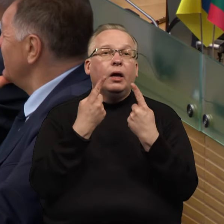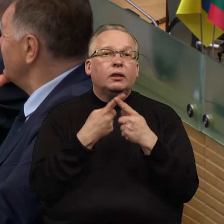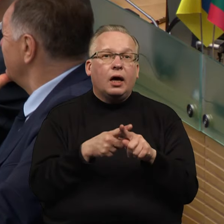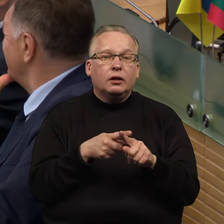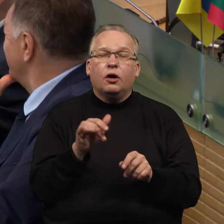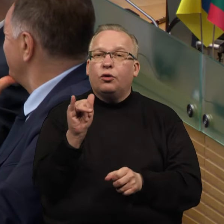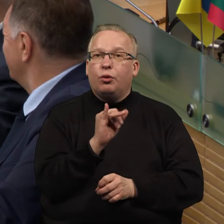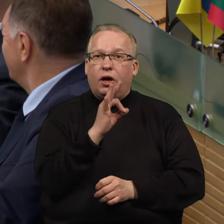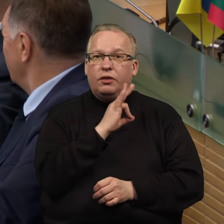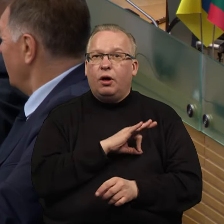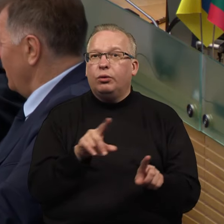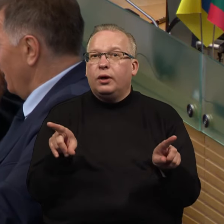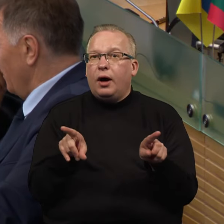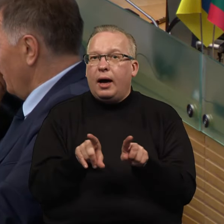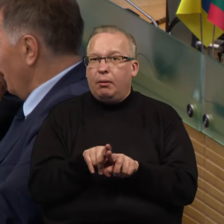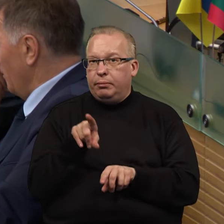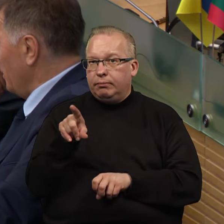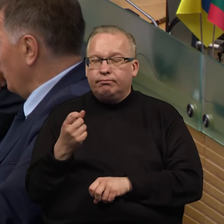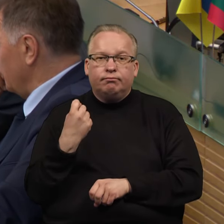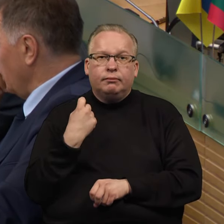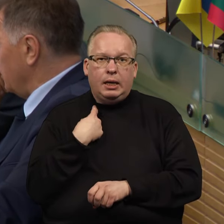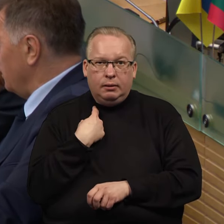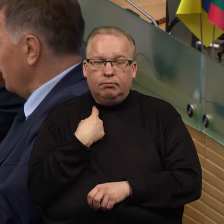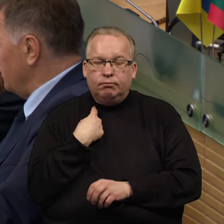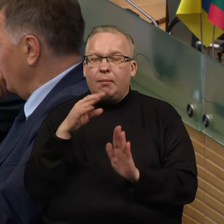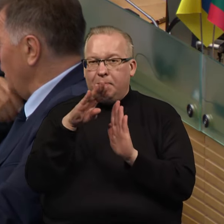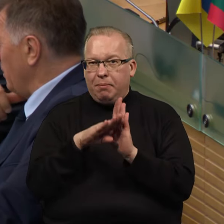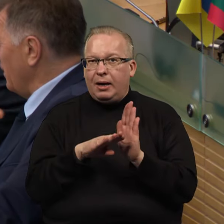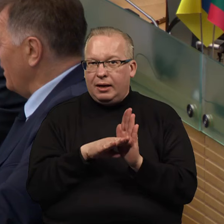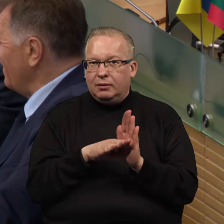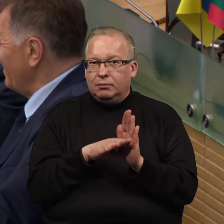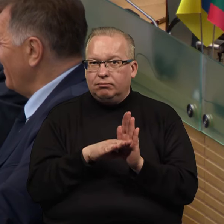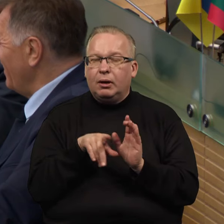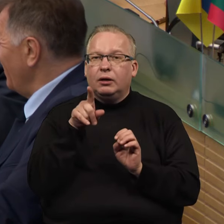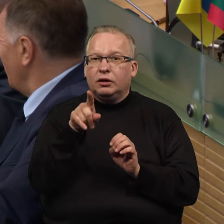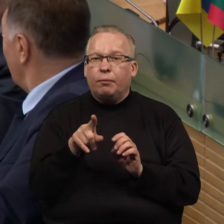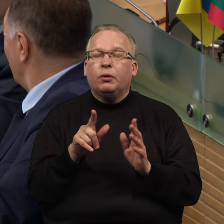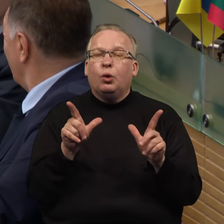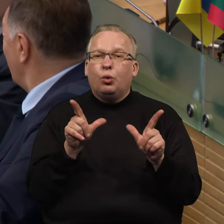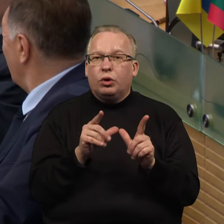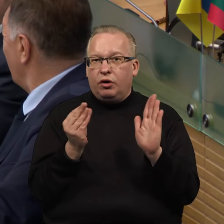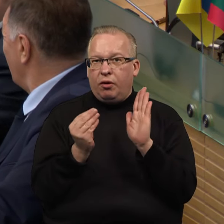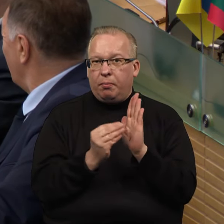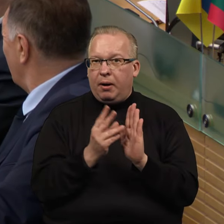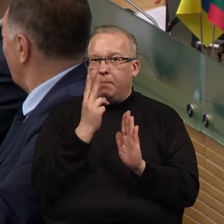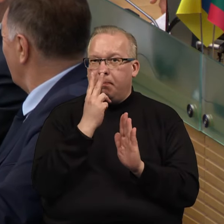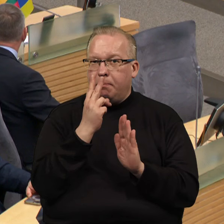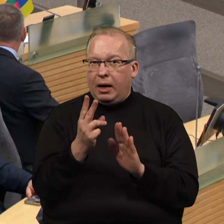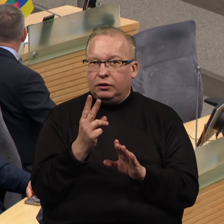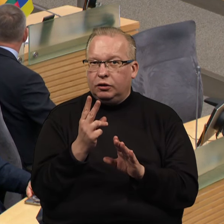naudojama gaminant tokius alkoholinius gėrimus, kaip numato įstatymas, turėtų būti ūkininko pažymėta aiškiai matomų